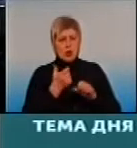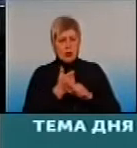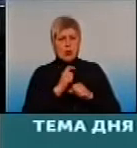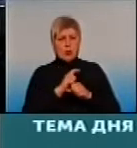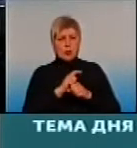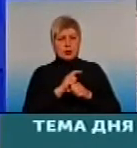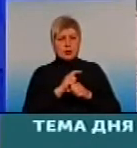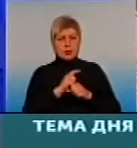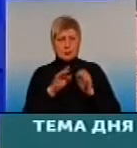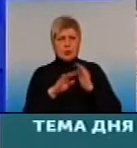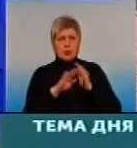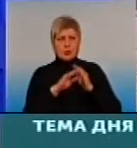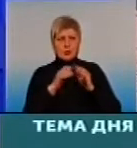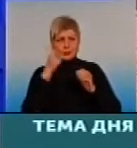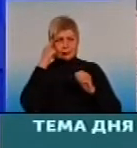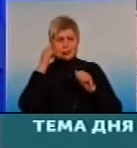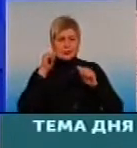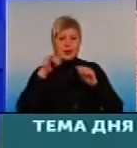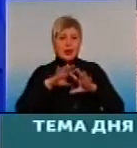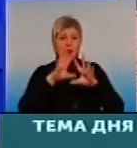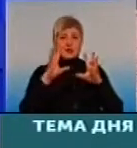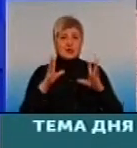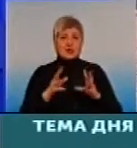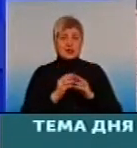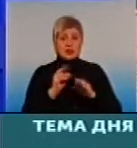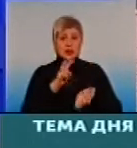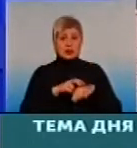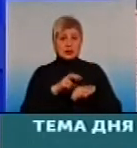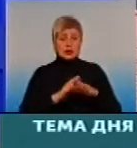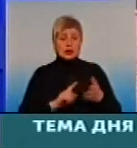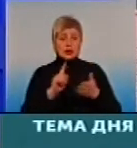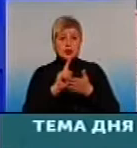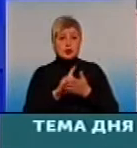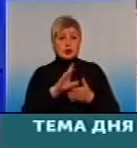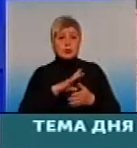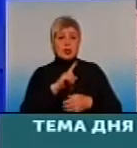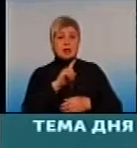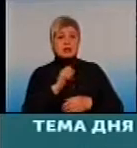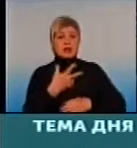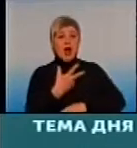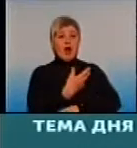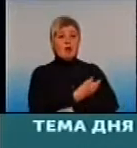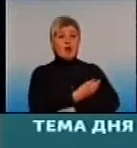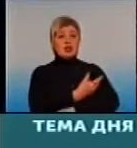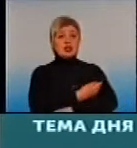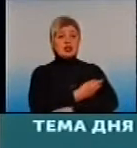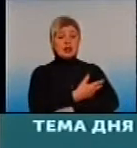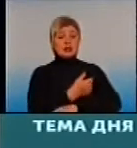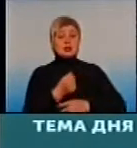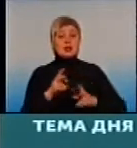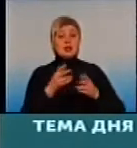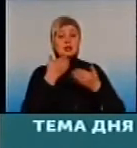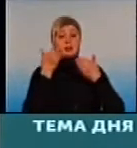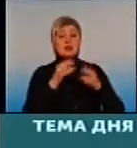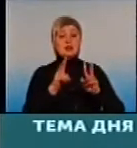вообще все доктора должны быть за вакцинацию, тут даже обсуждать нечего. И спросите, как доктор